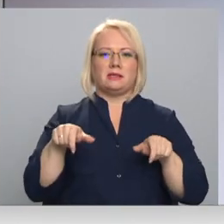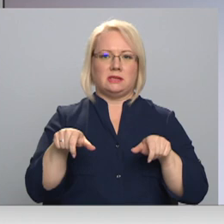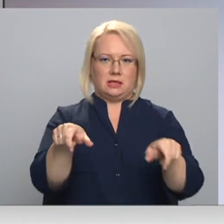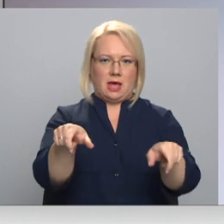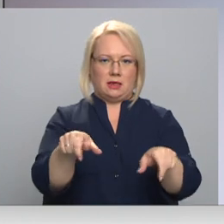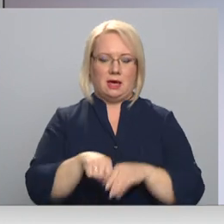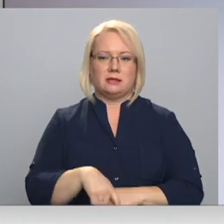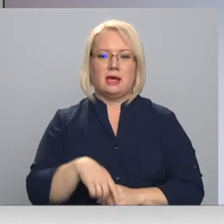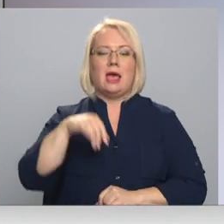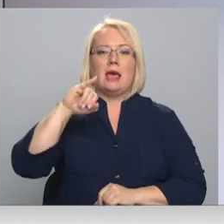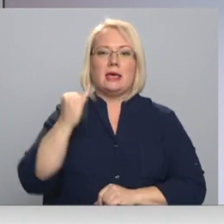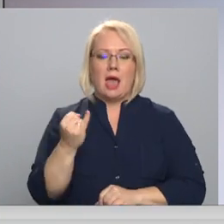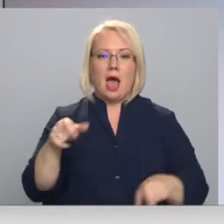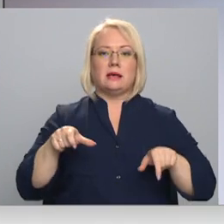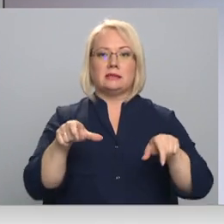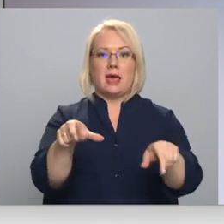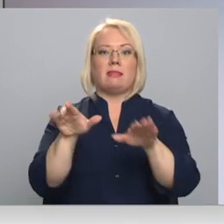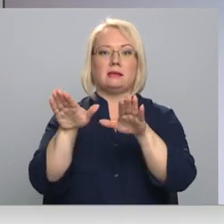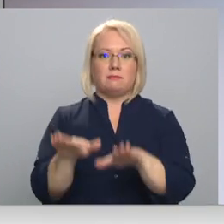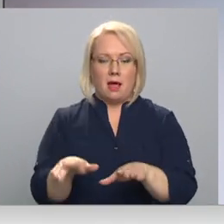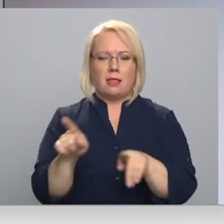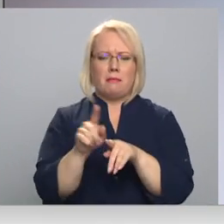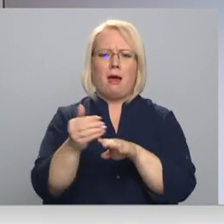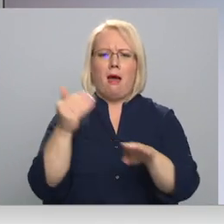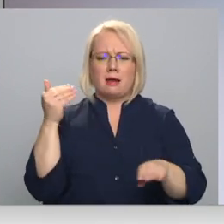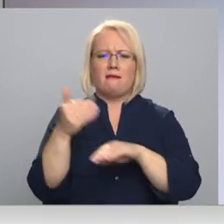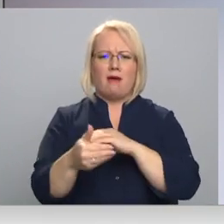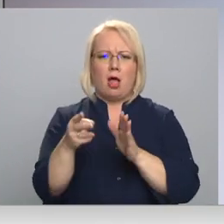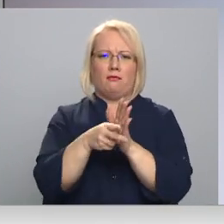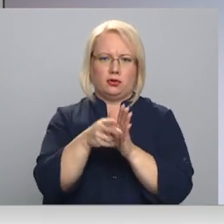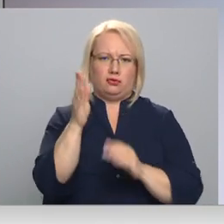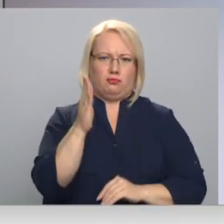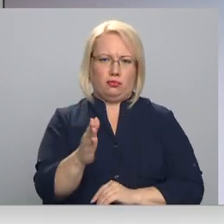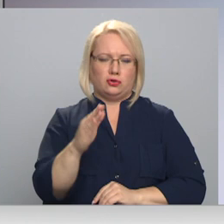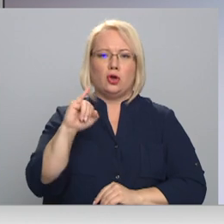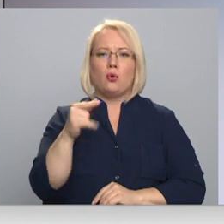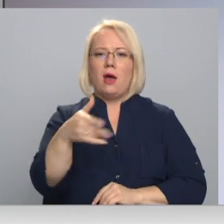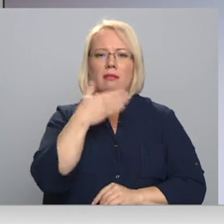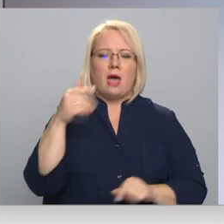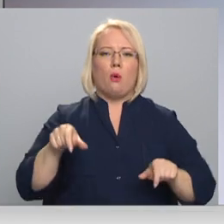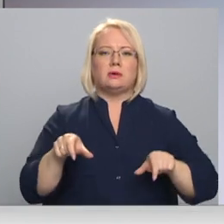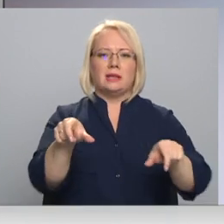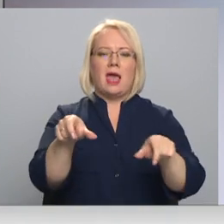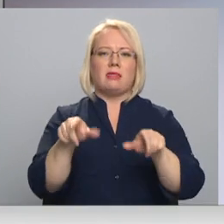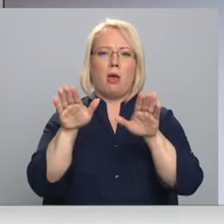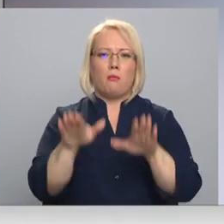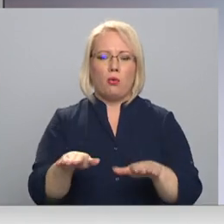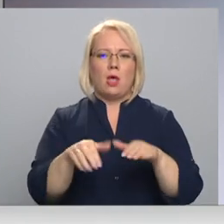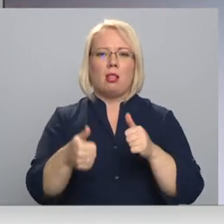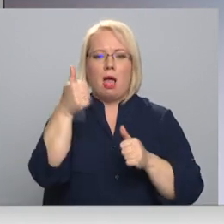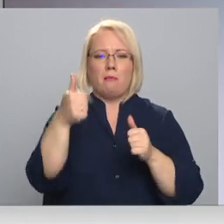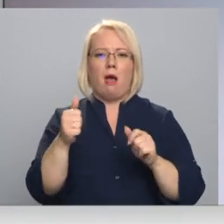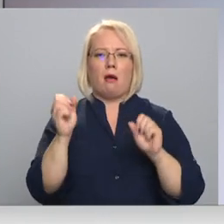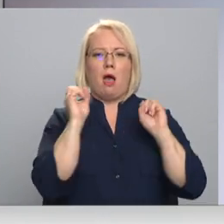Ja reiz tur ir sliedas, agriā vēl tur brauks arī Vilciens, jo pretējā gadījumā nav šīs sliedas jēga tur turēt. Labāk tad